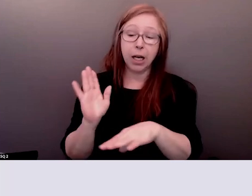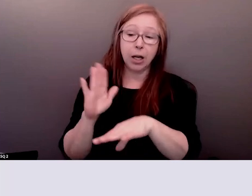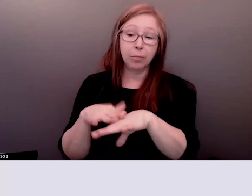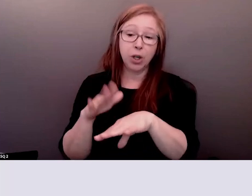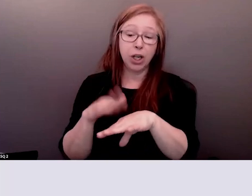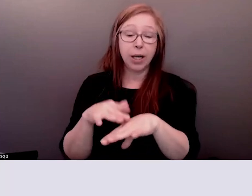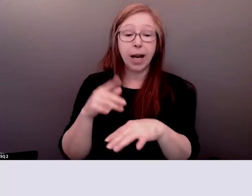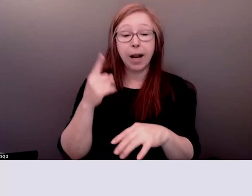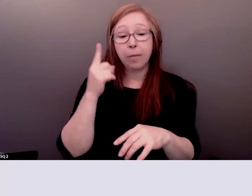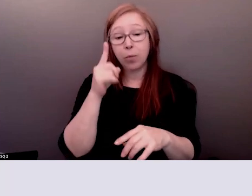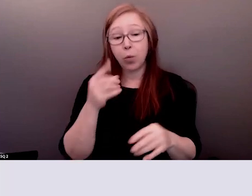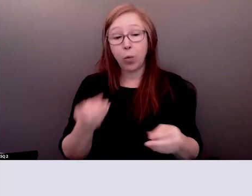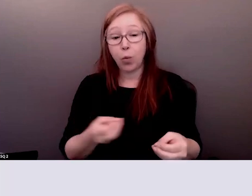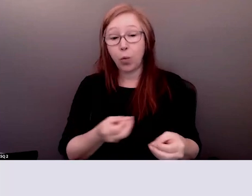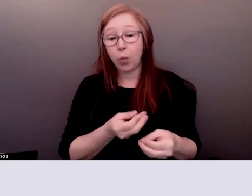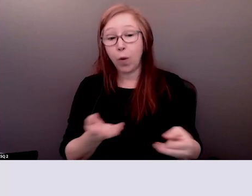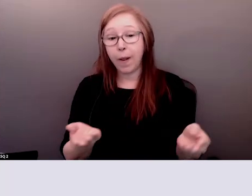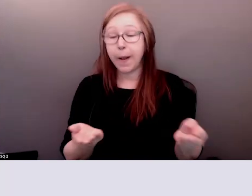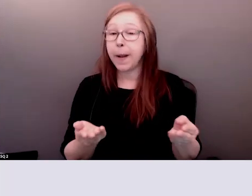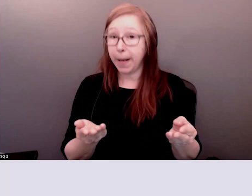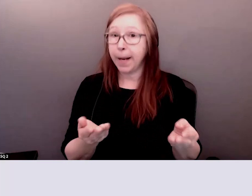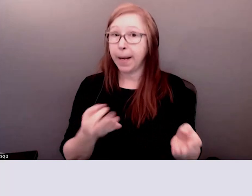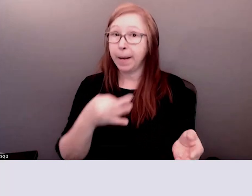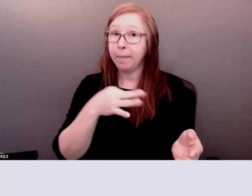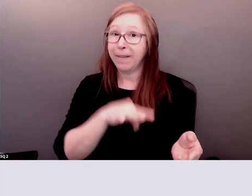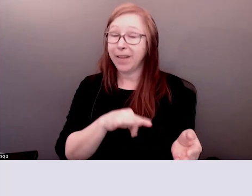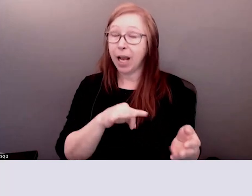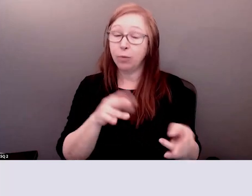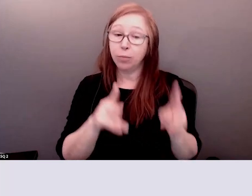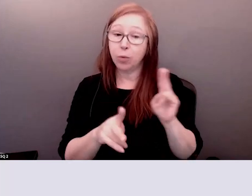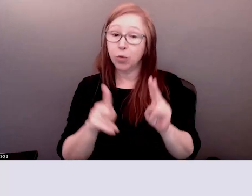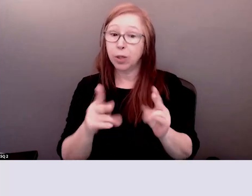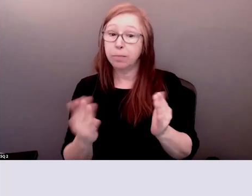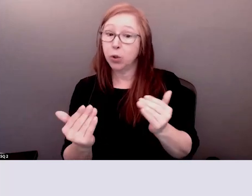exemple quelqu'un qui